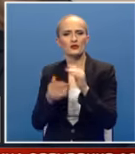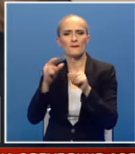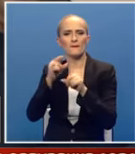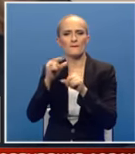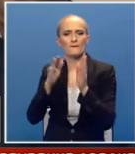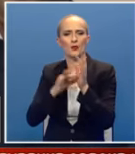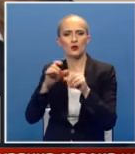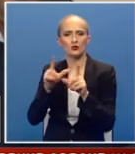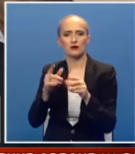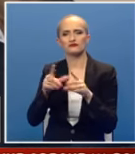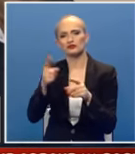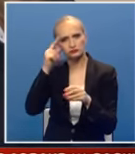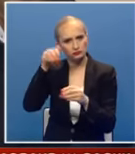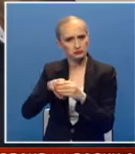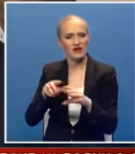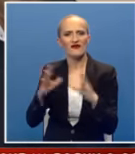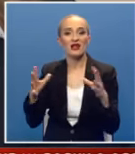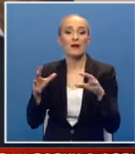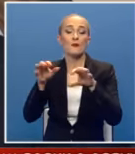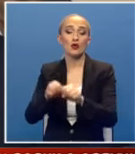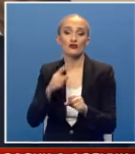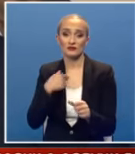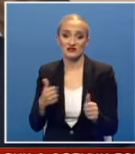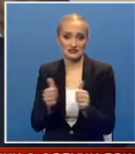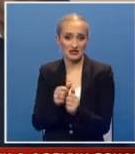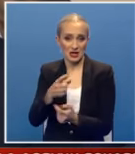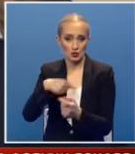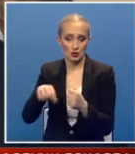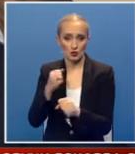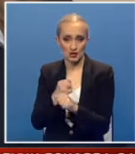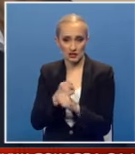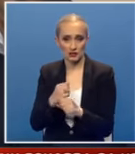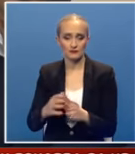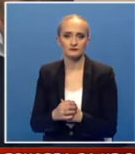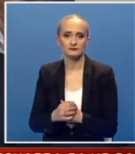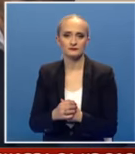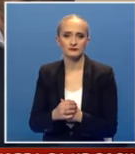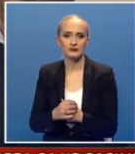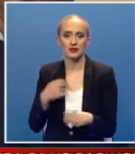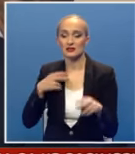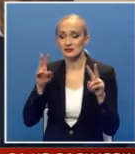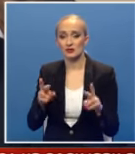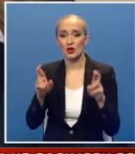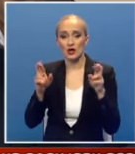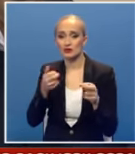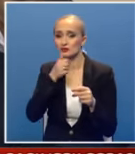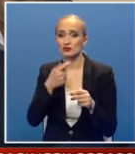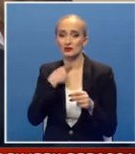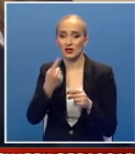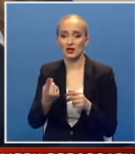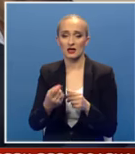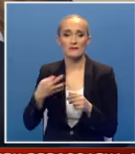zaista jedan ogroman poduhvat koji smo svi zajedno uradili i zaista se nadamo ovo što su rekli